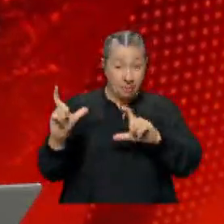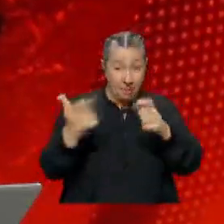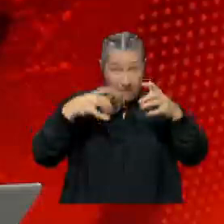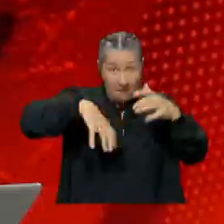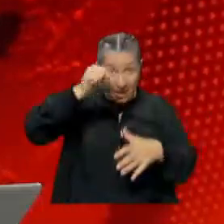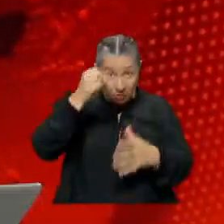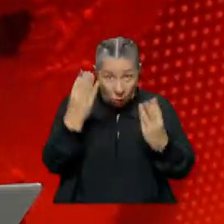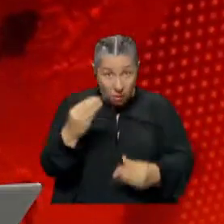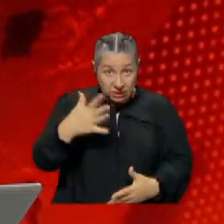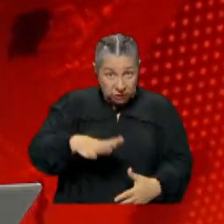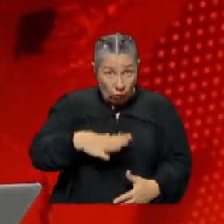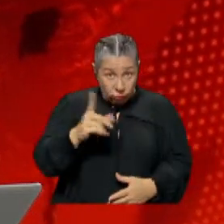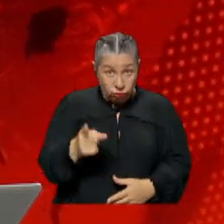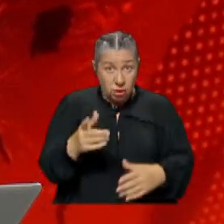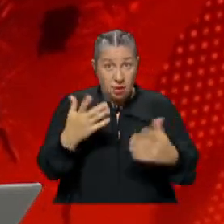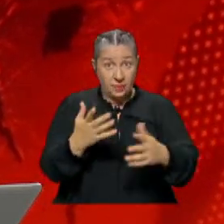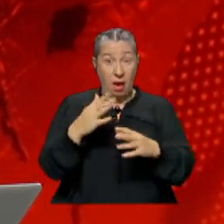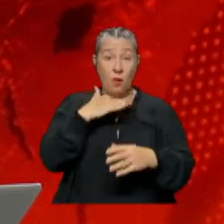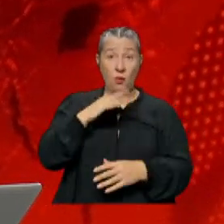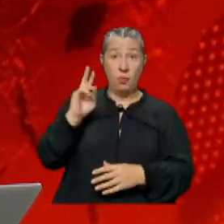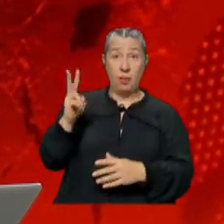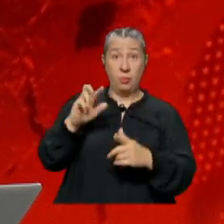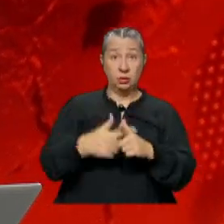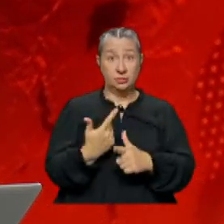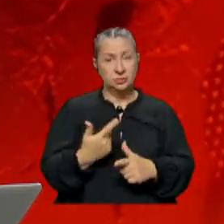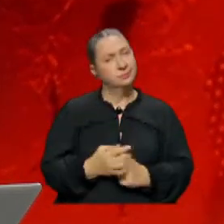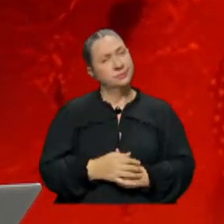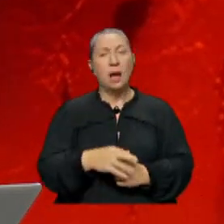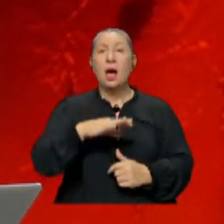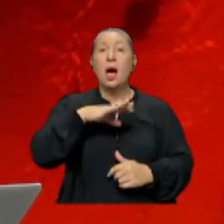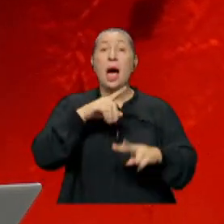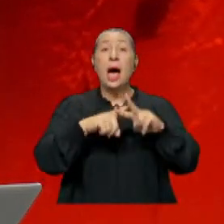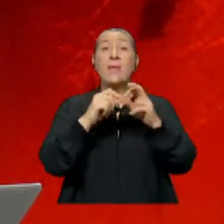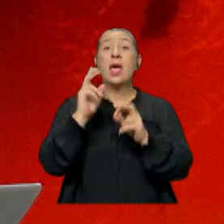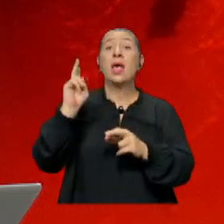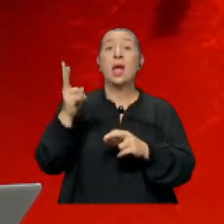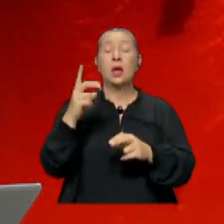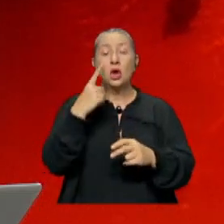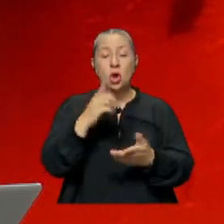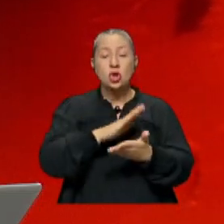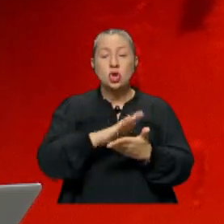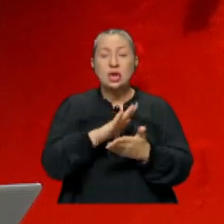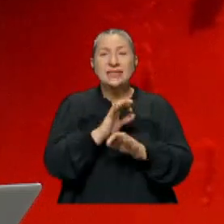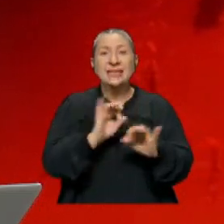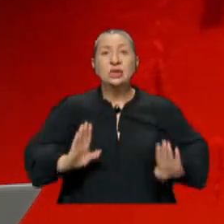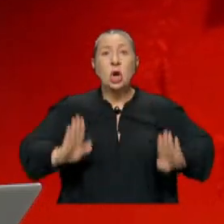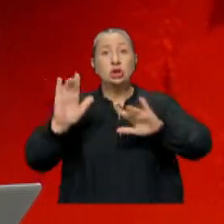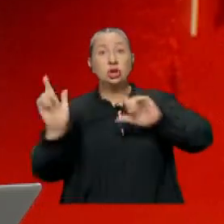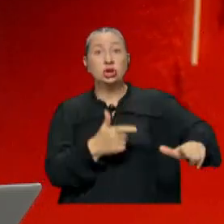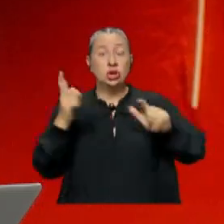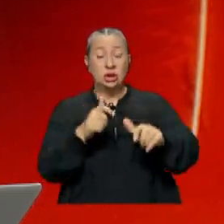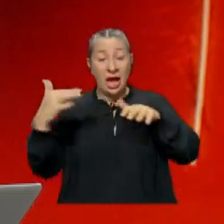getirilmek isteniyormuş. Hem de Avrupa projesiymiş. Avrupa Birliği'ne yönelik düzensiz göç akının